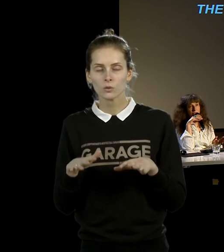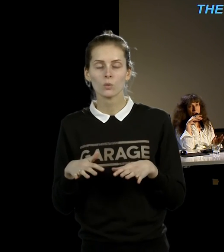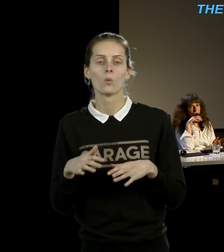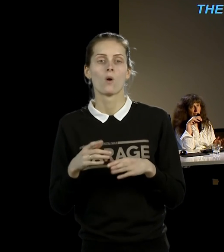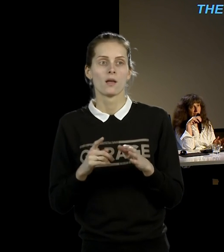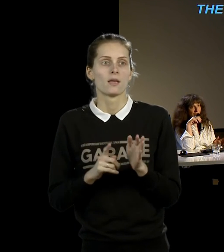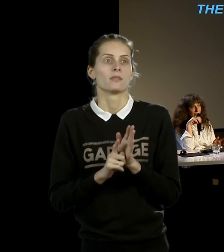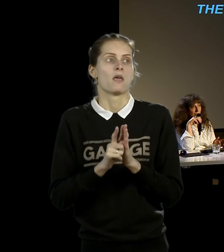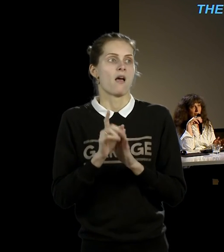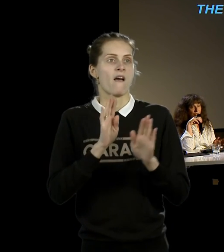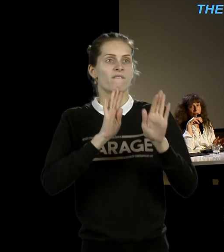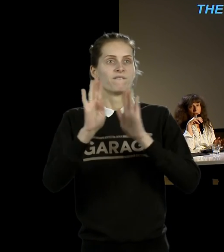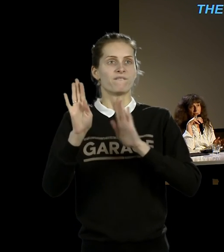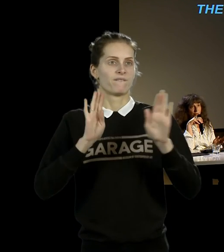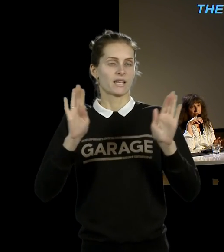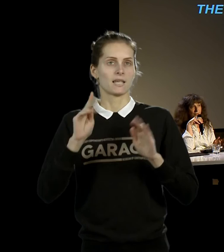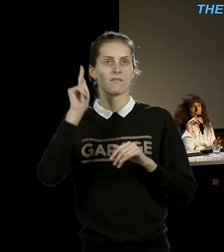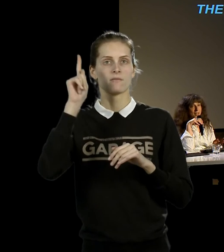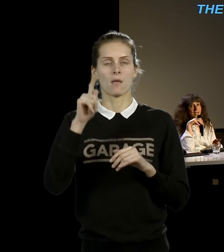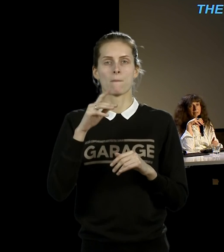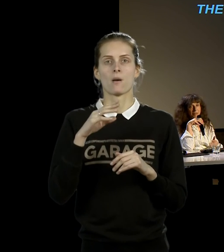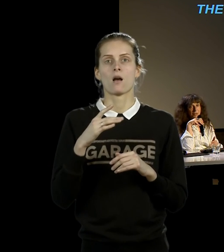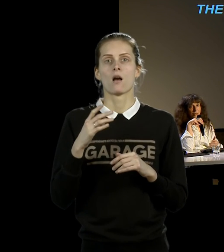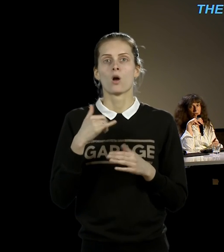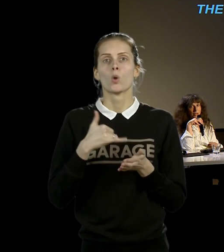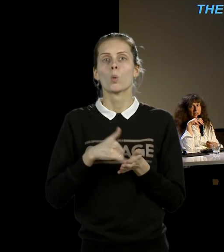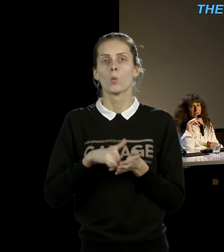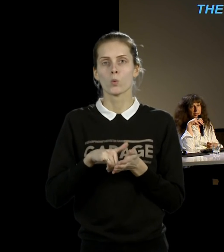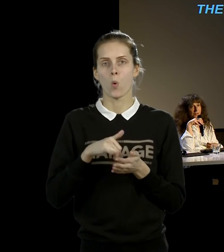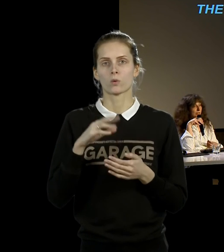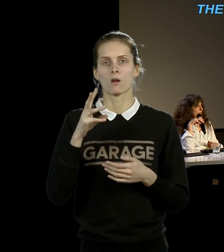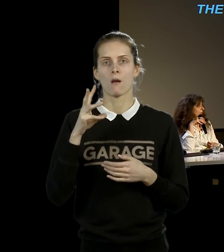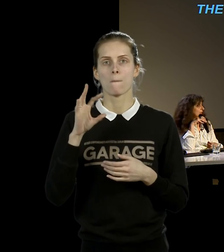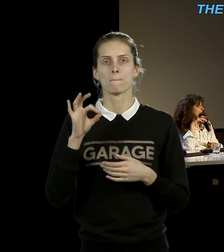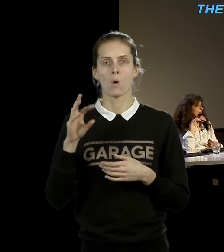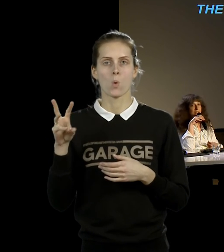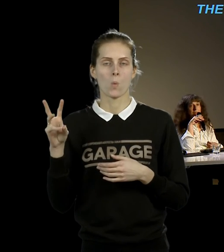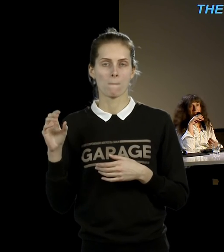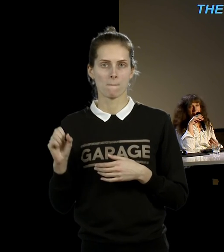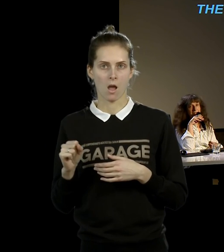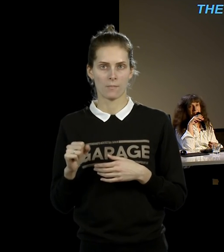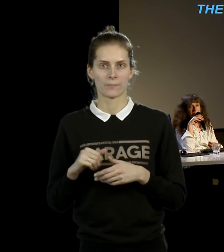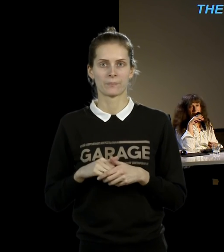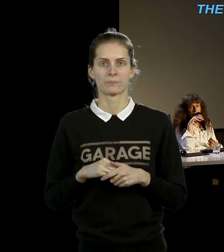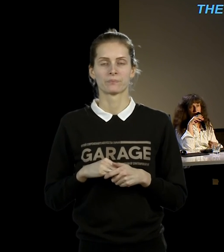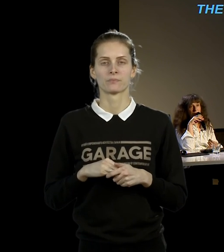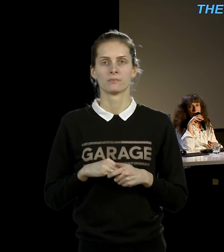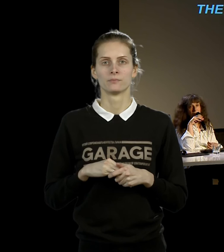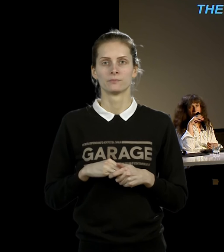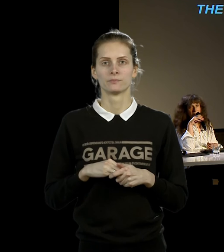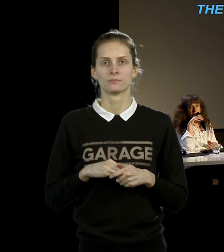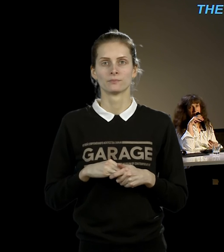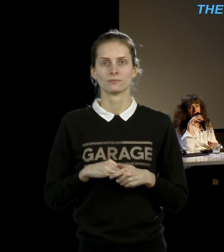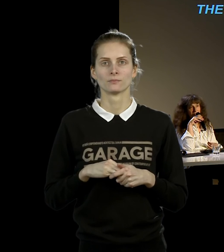присутствии художника в Нью-Йорке, в МОМА, во время которой реенактмент становится элементом сохранения уже